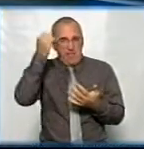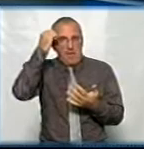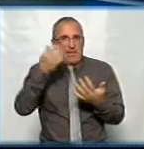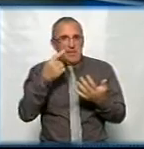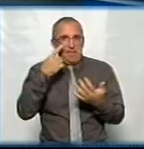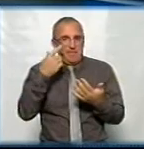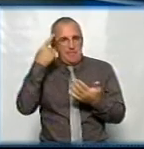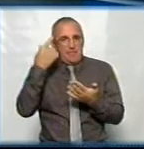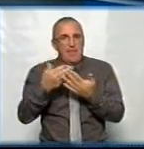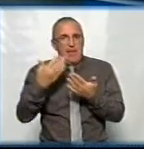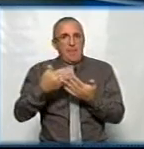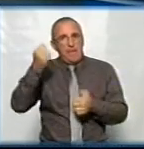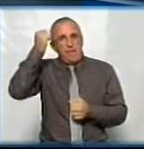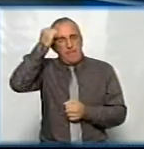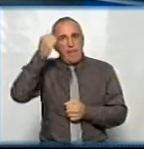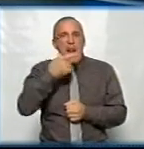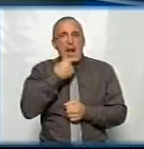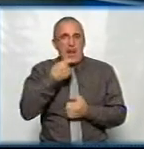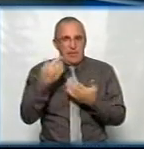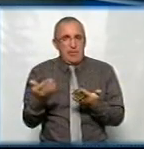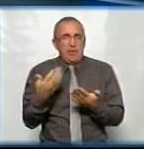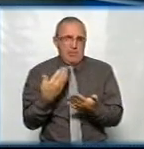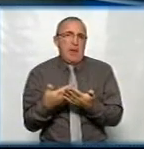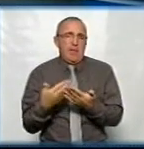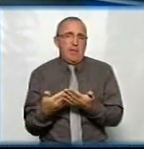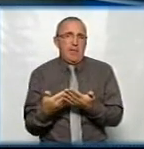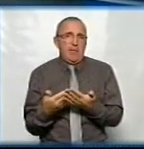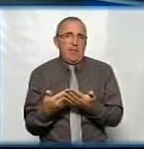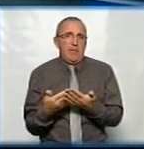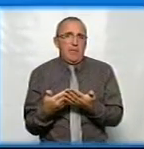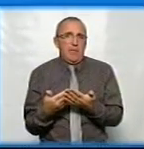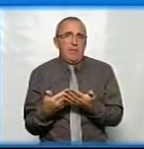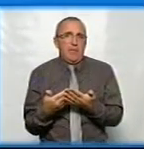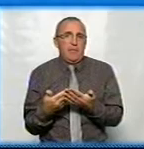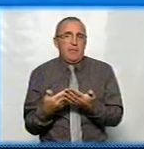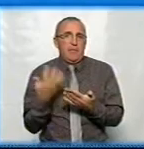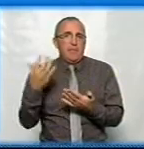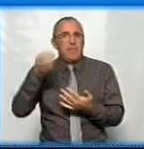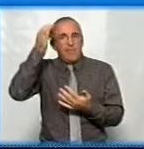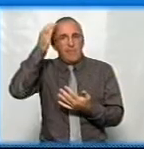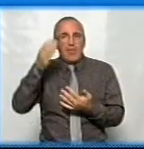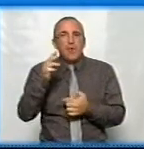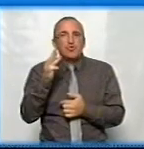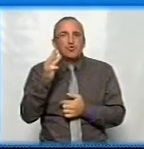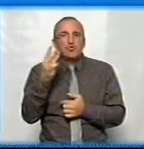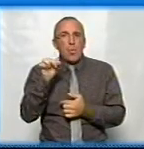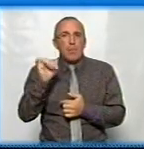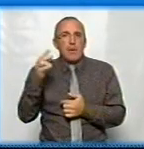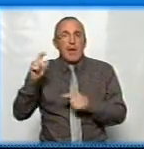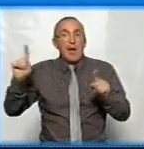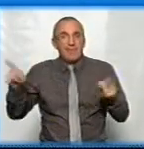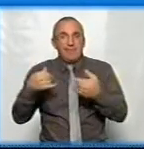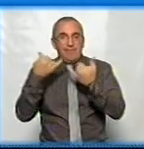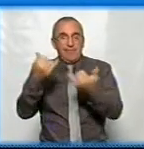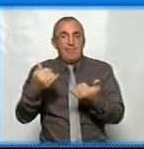пам'ятник Леніну, наприклад. А дивіться, тут я просто напрошуюся згадати пані Шубіну, яка говорила про створення